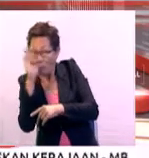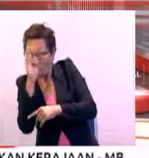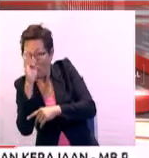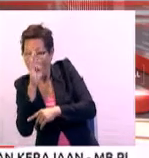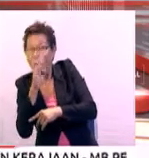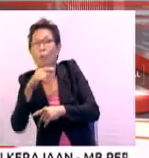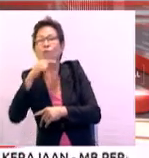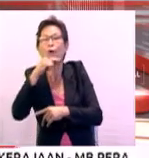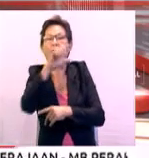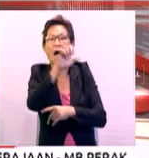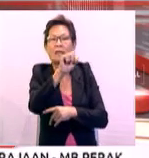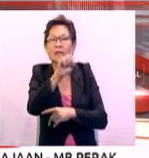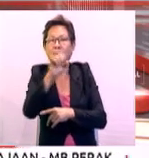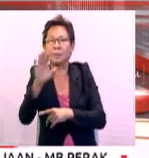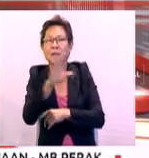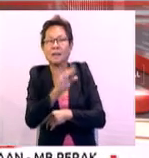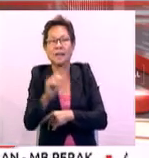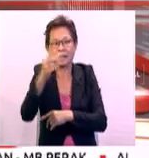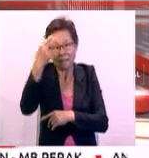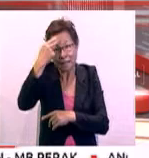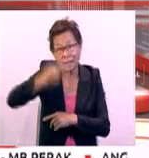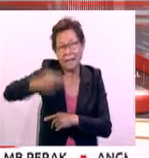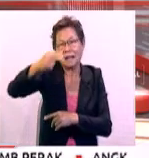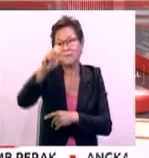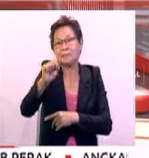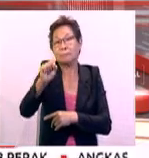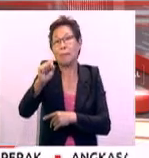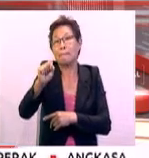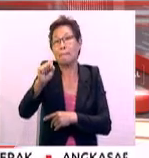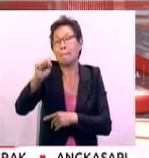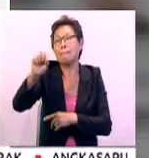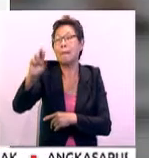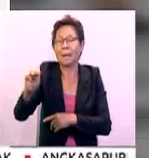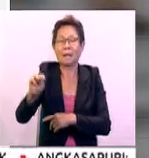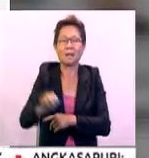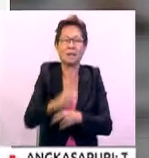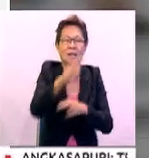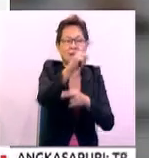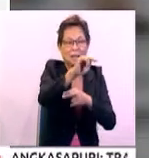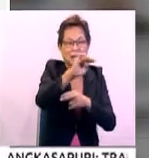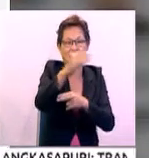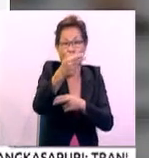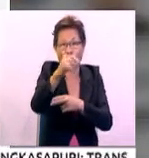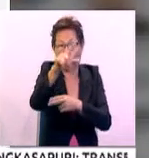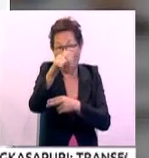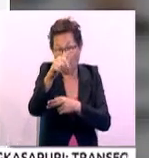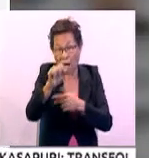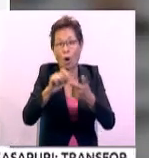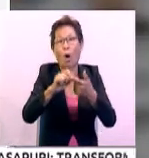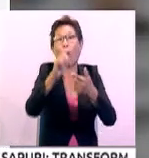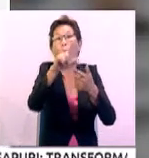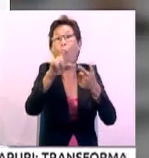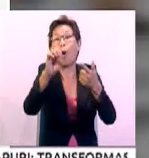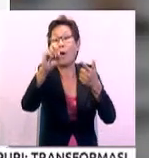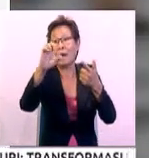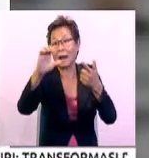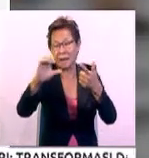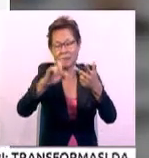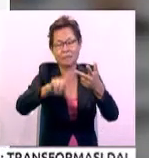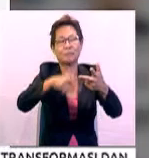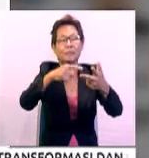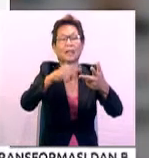FSB dan unit elite Spadnas. Mereka dikenali sebagai Serge Nikolaevich Dubinsky, Oleg Wulda-Sevich